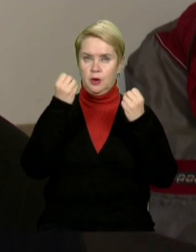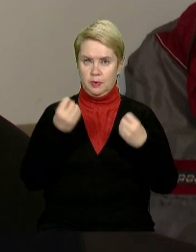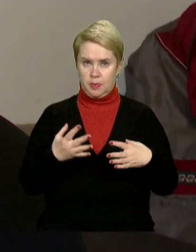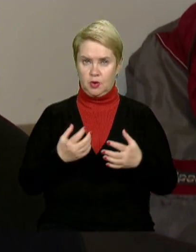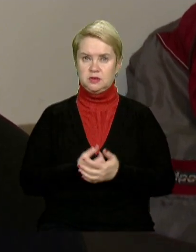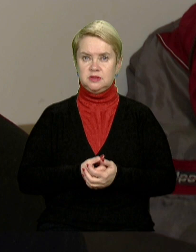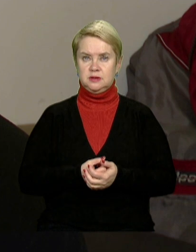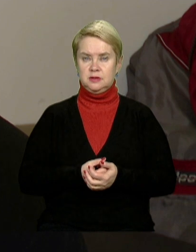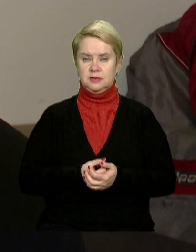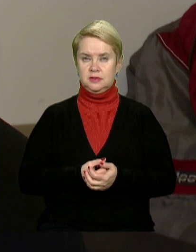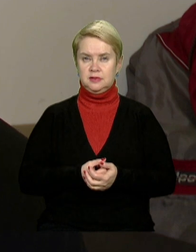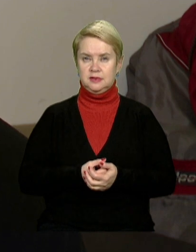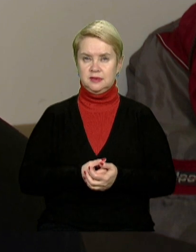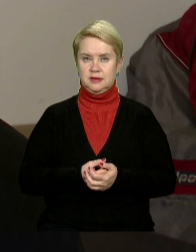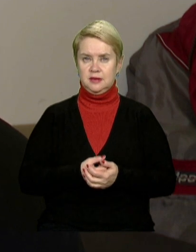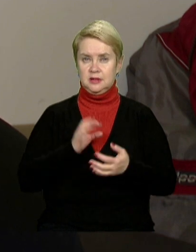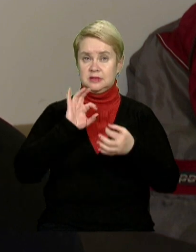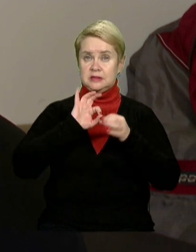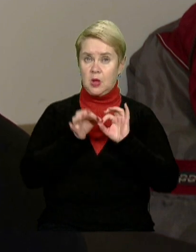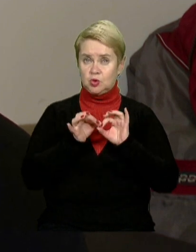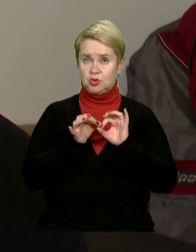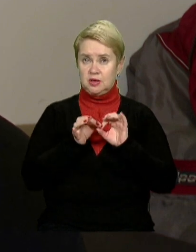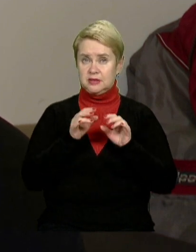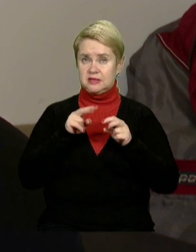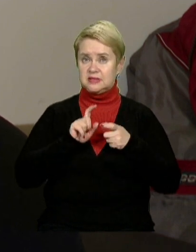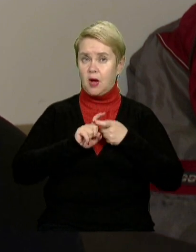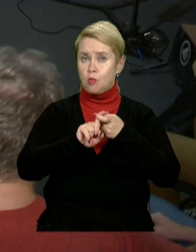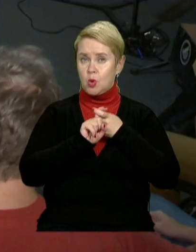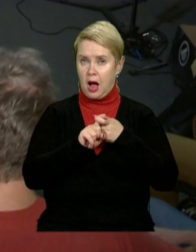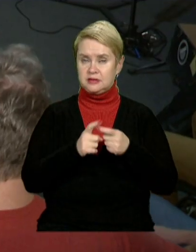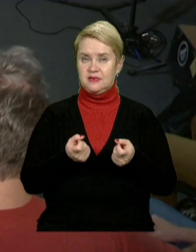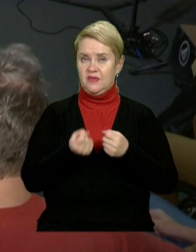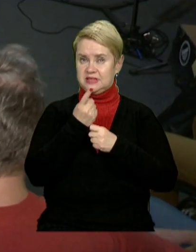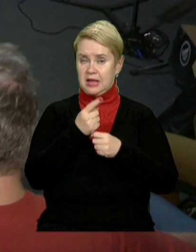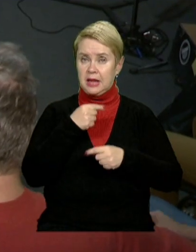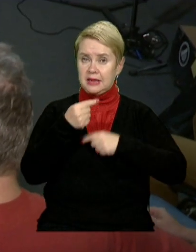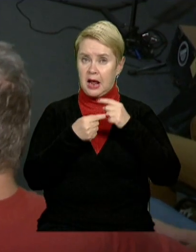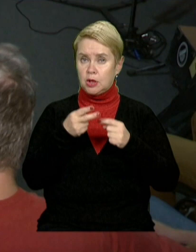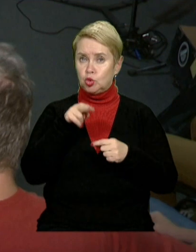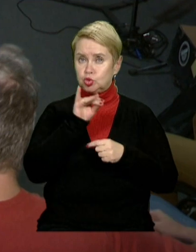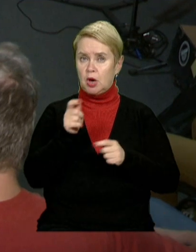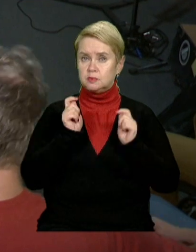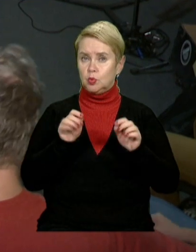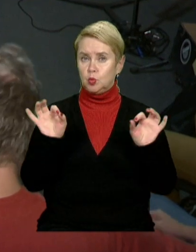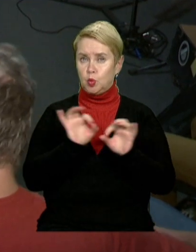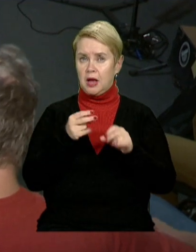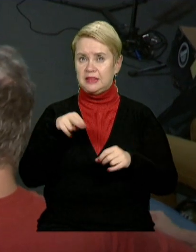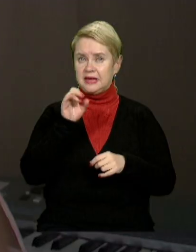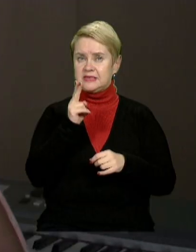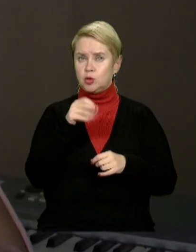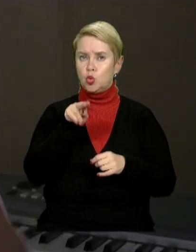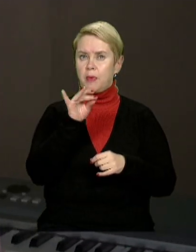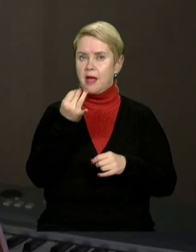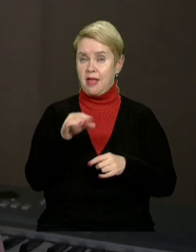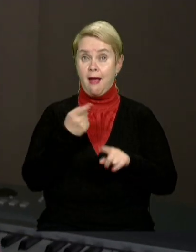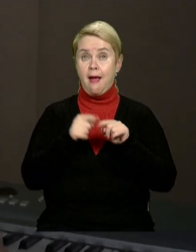сложності з комунікацією у нас возникають. Традиційний джаз грають музиканти групи «Діксі Ді Пі Ю